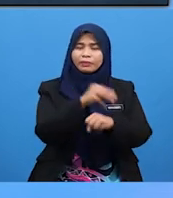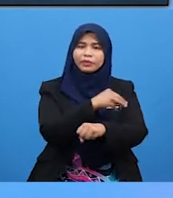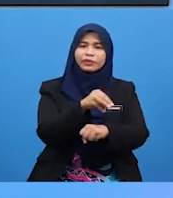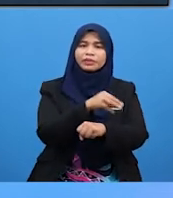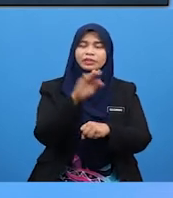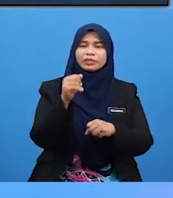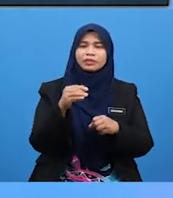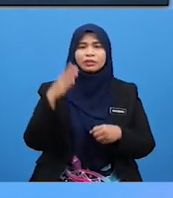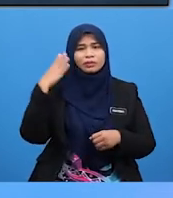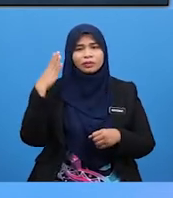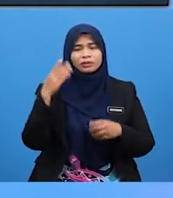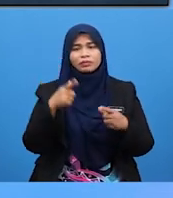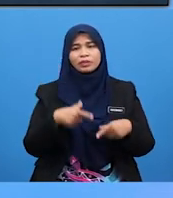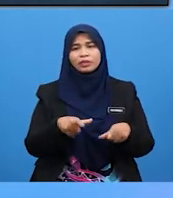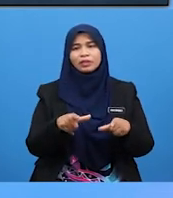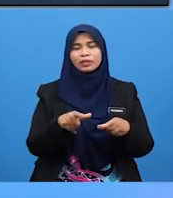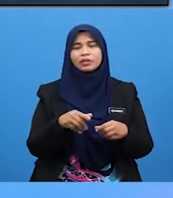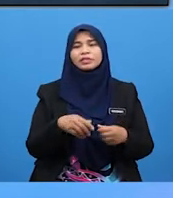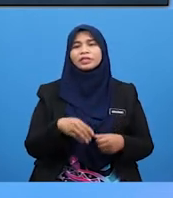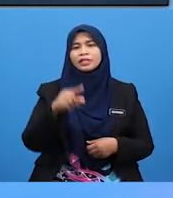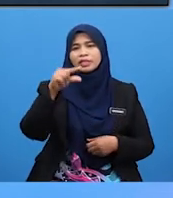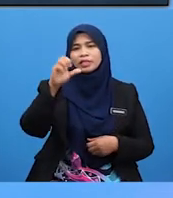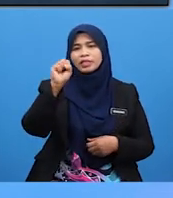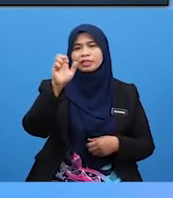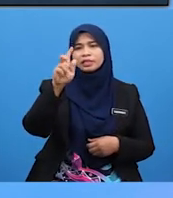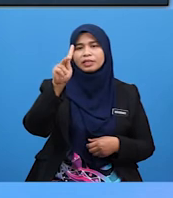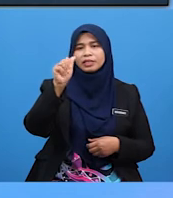dibunyikan Melalui Cara Gesekan.